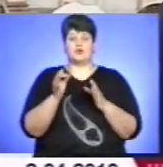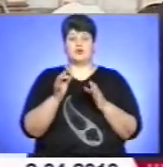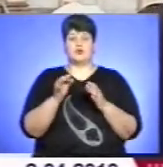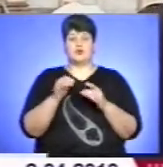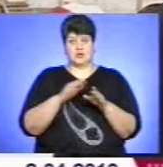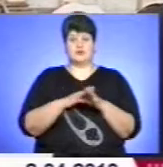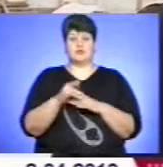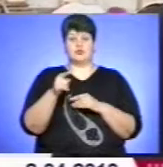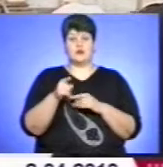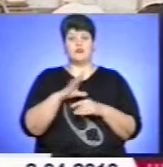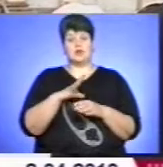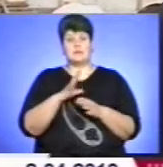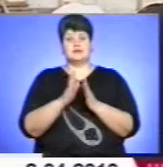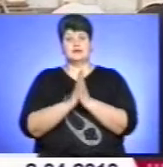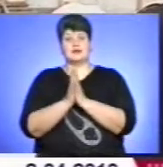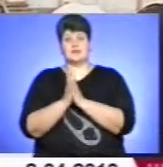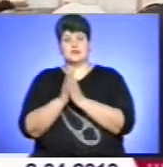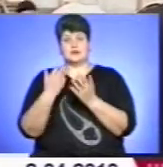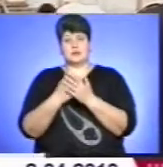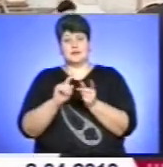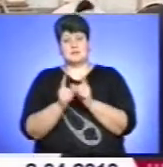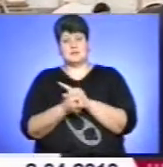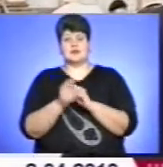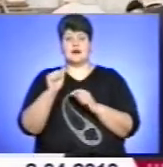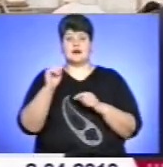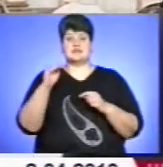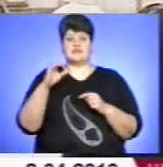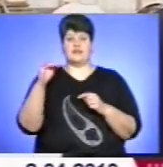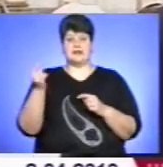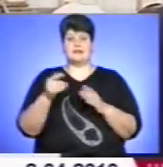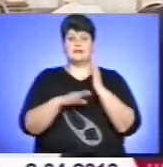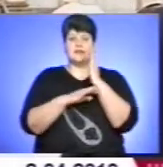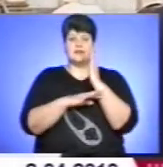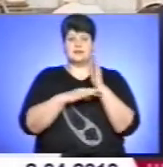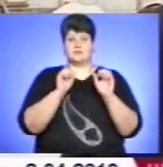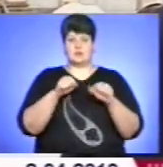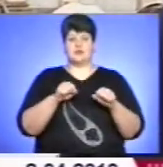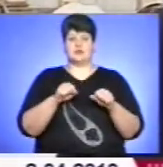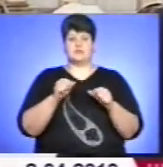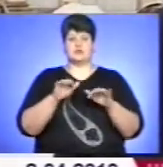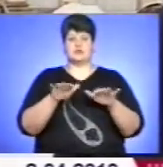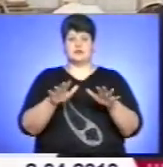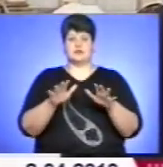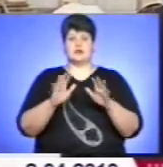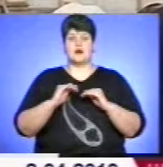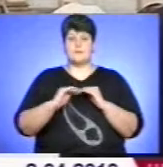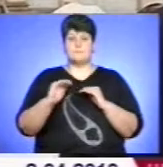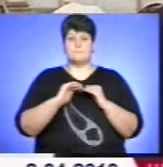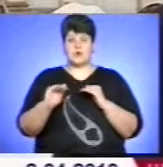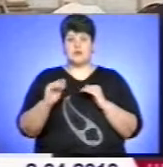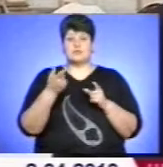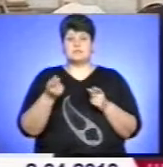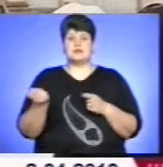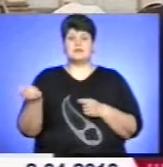травичка, яка могла би бути на місці бетону, дерева, які могли б рости на місці, скажімо, розорених полів і так далі, вони би приносили